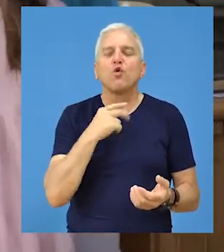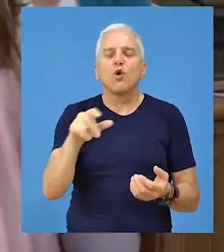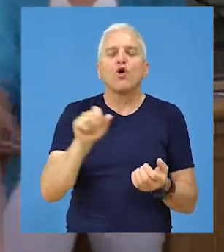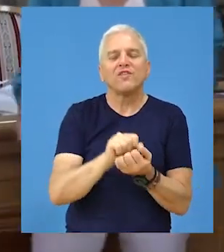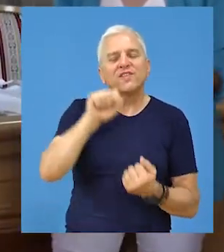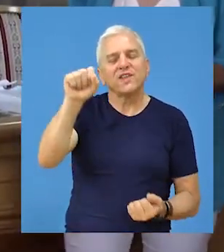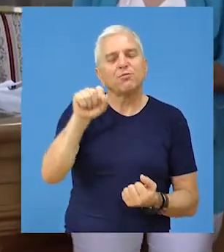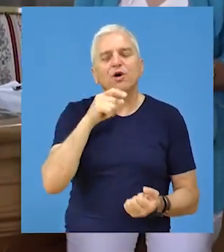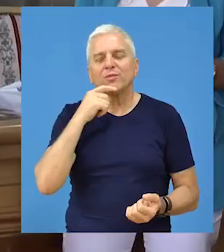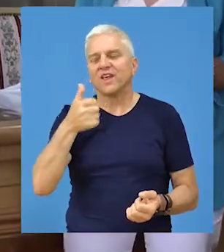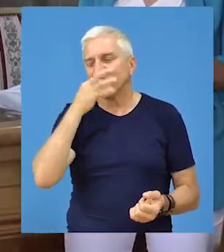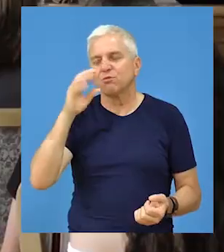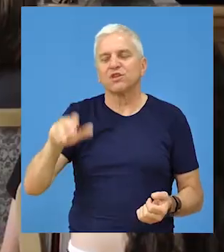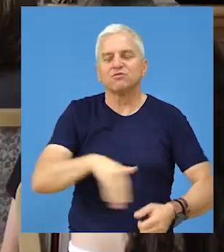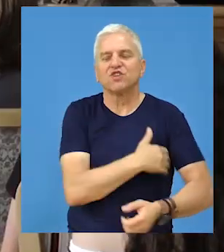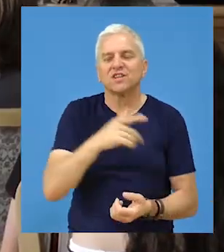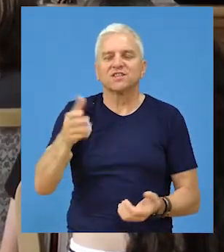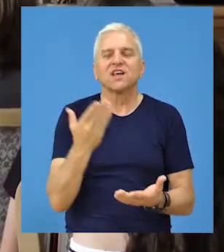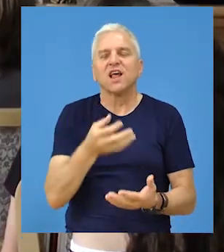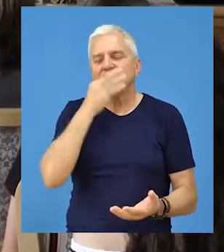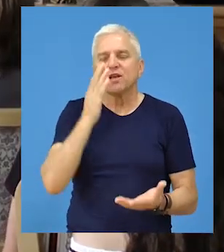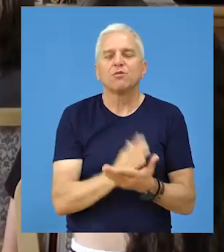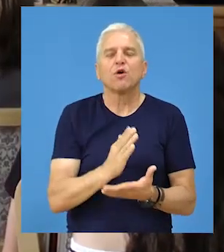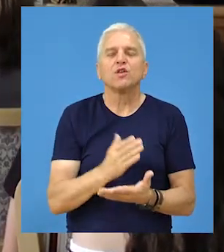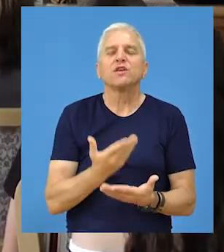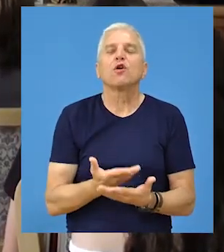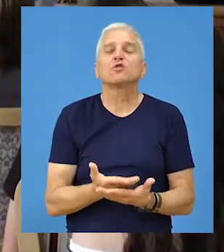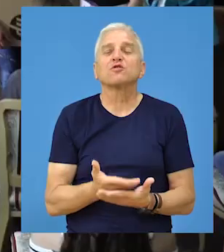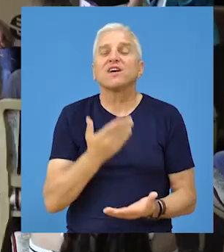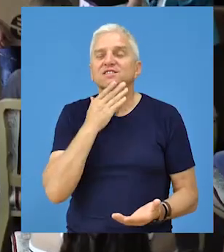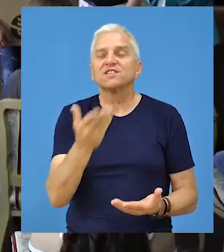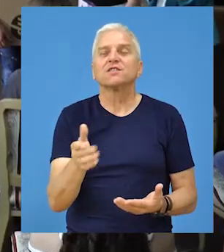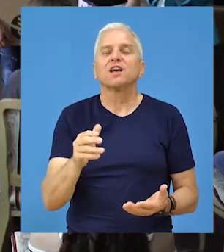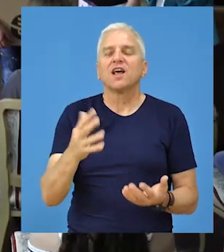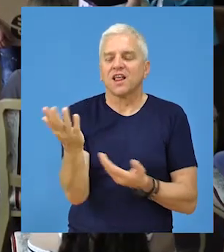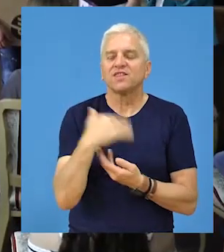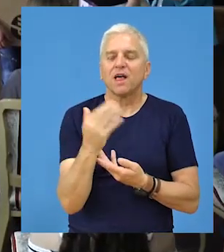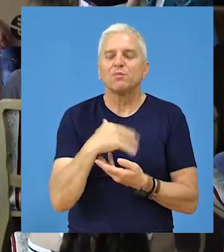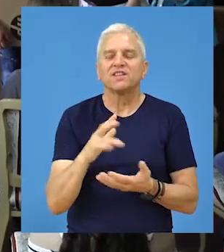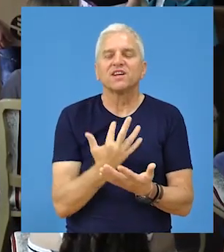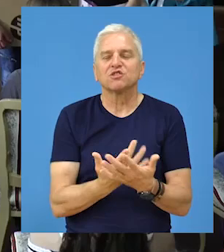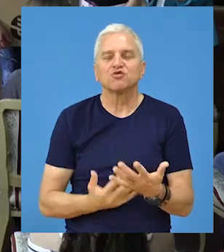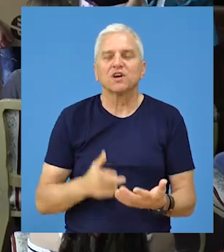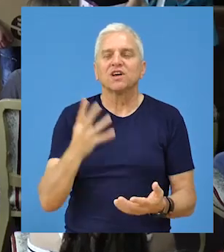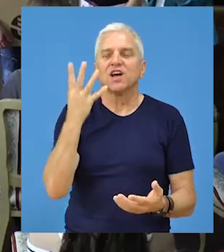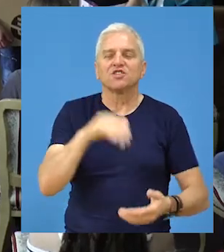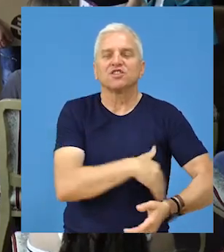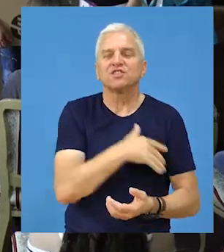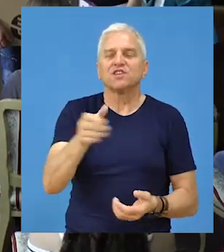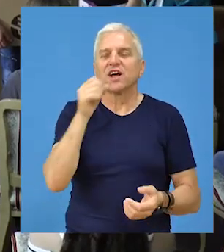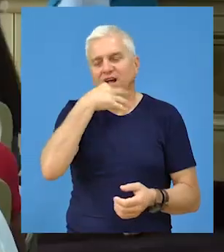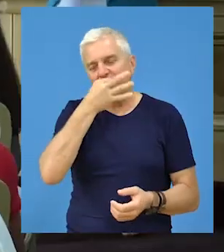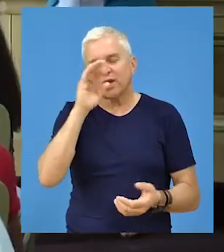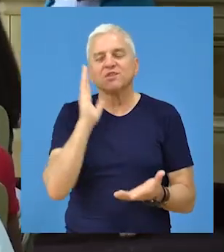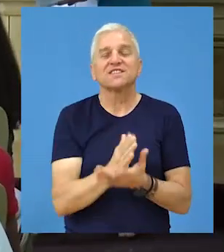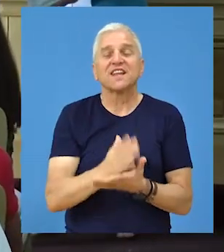diplome i džacima generacije. Najbolji među osmacima njih šestoro dobili su tablet računare, dok je četvoro džaka